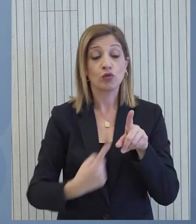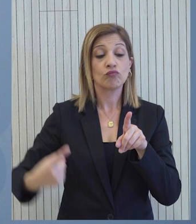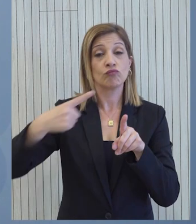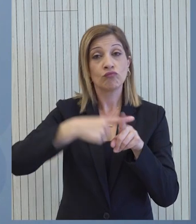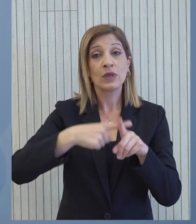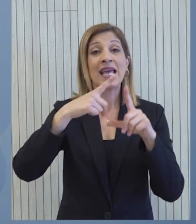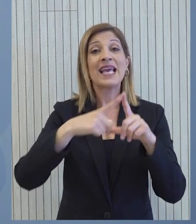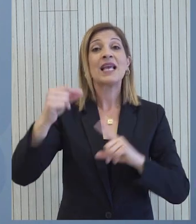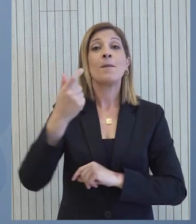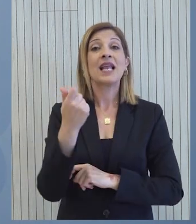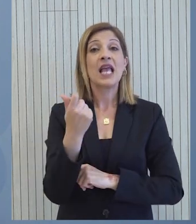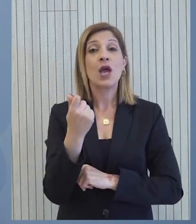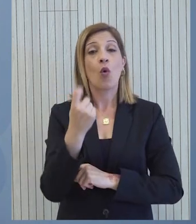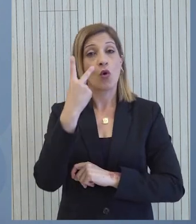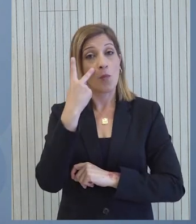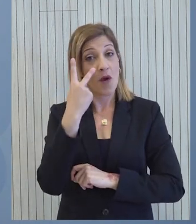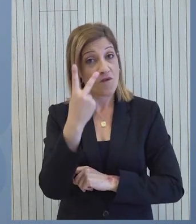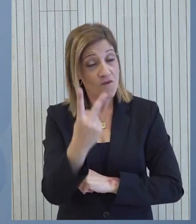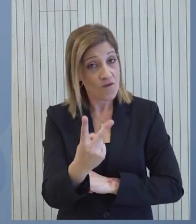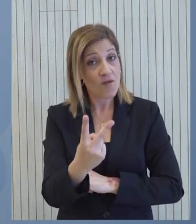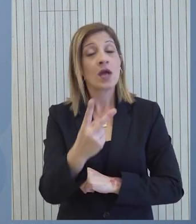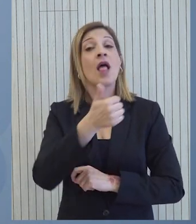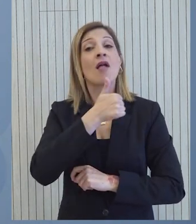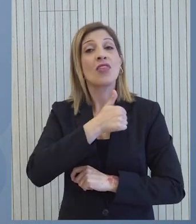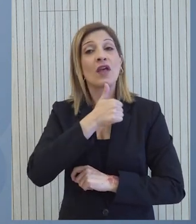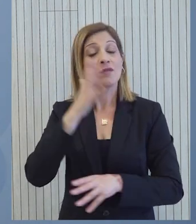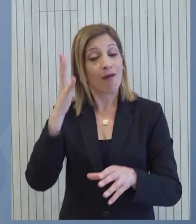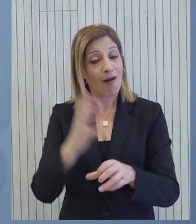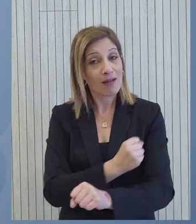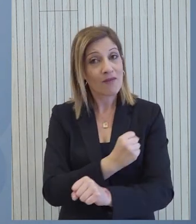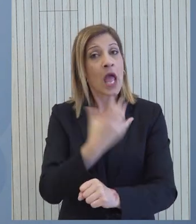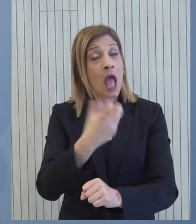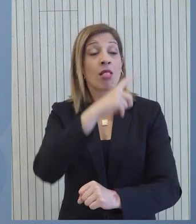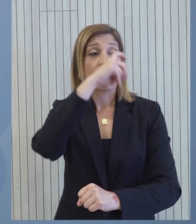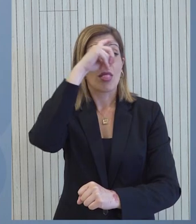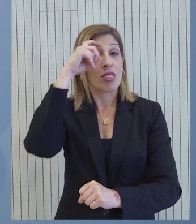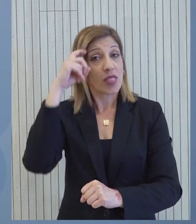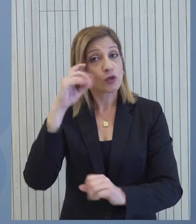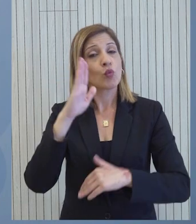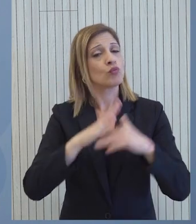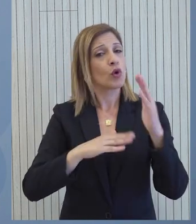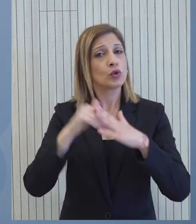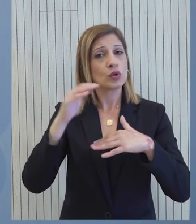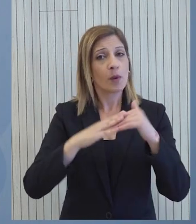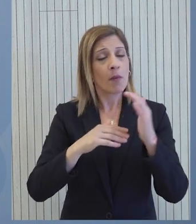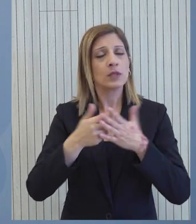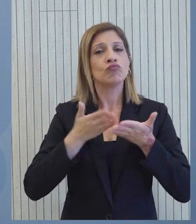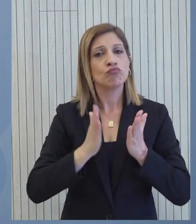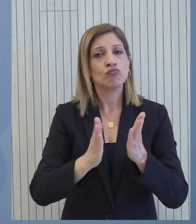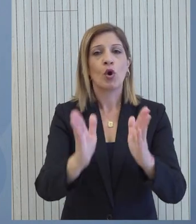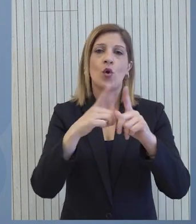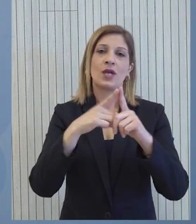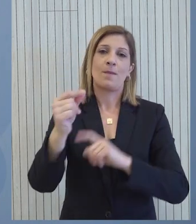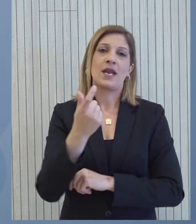εκτίμηση ότι η κυπριακή οικονομία παρουσιάστηκε ιδιαίτερα ανθεκτική παρά τις αντιξιότητες και ότι τα μακροοικονομικά και δημοσιονομικά